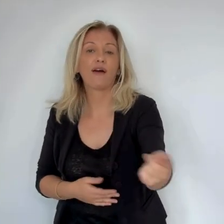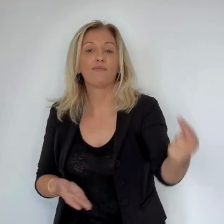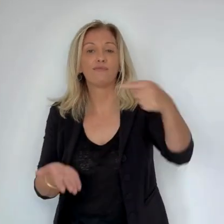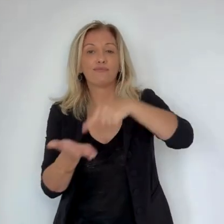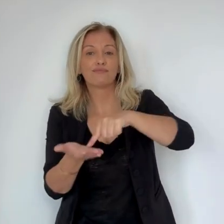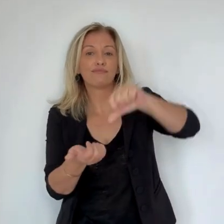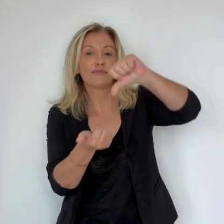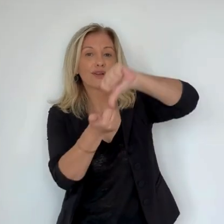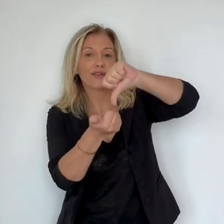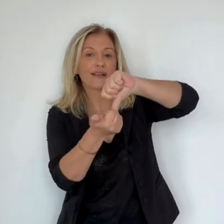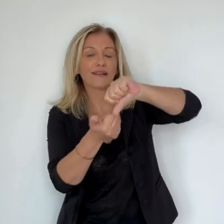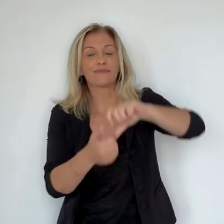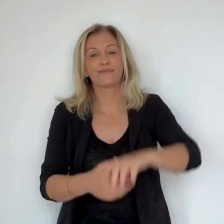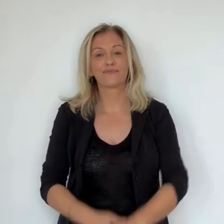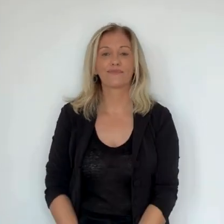Vautrin qui prendra la route d'ici quelques minutes pour Corte.